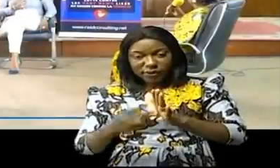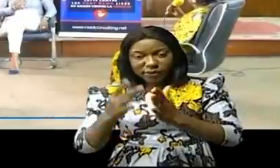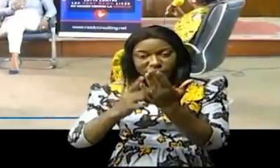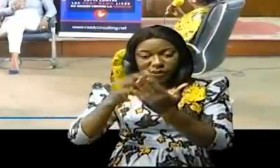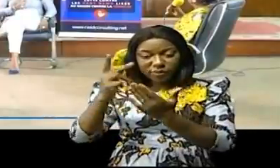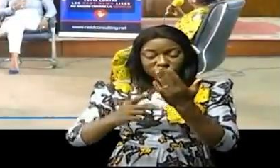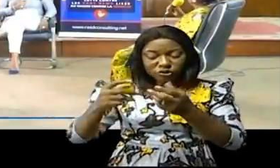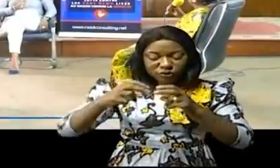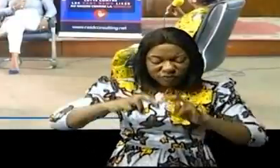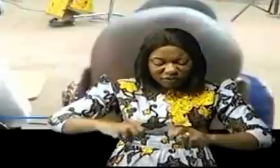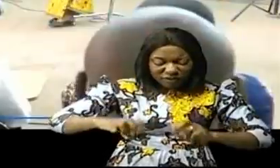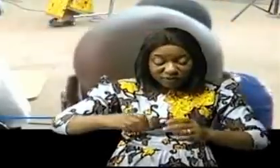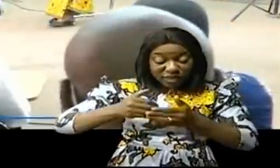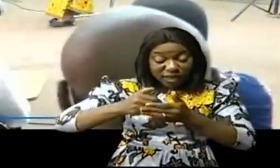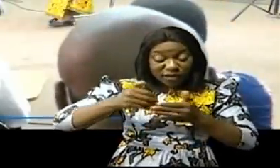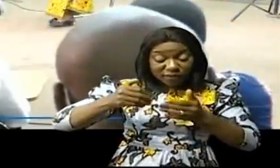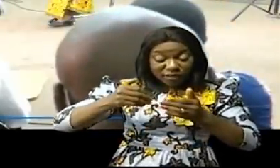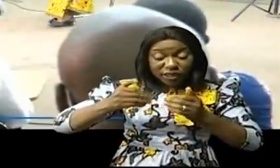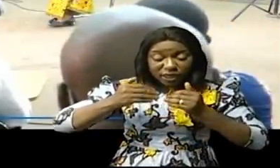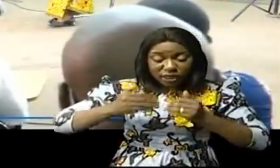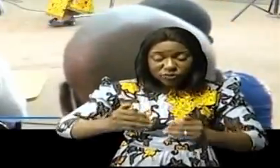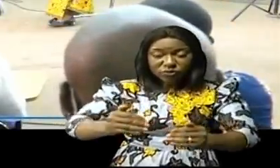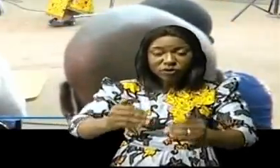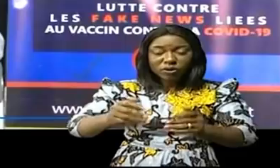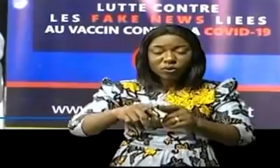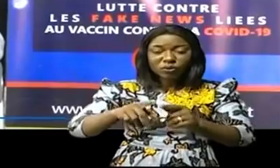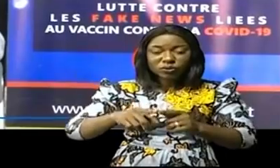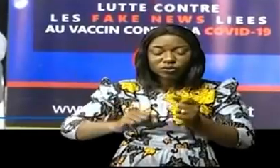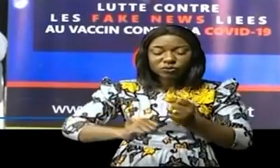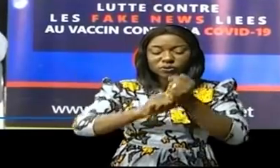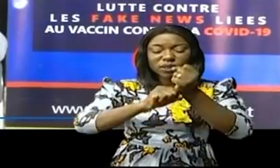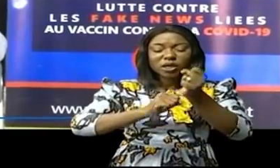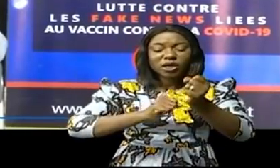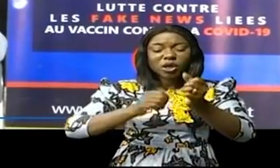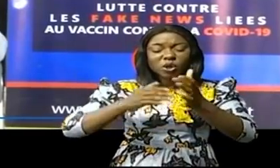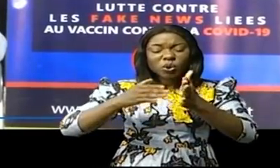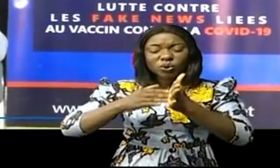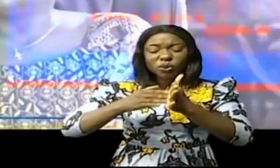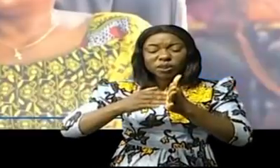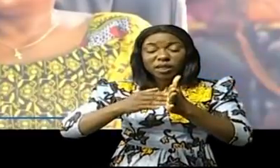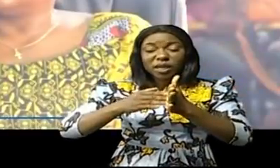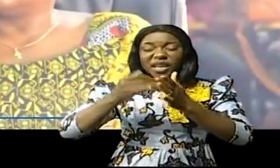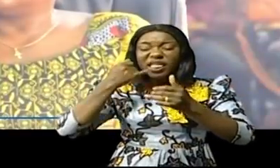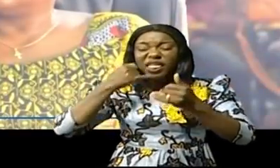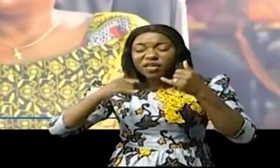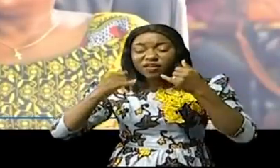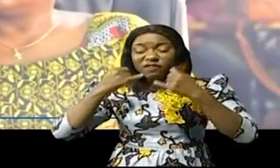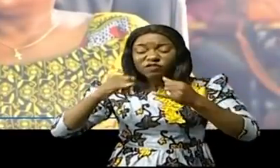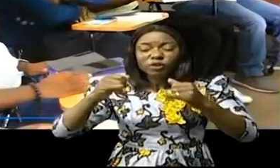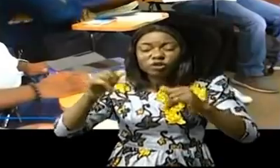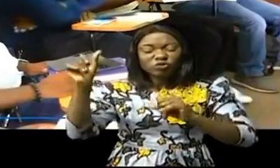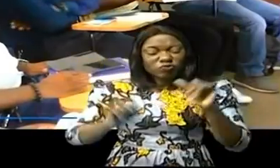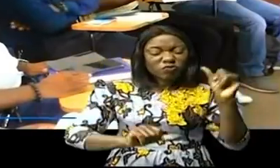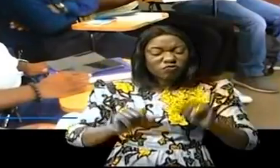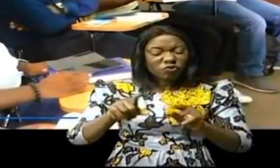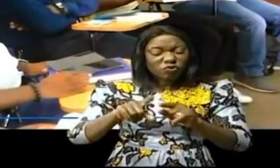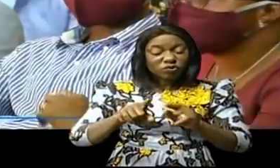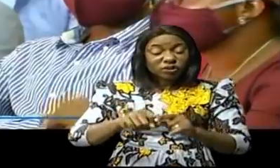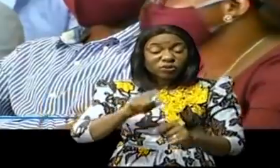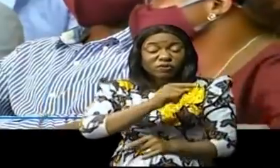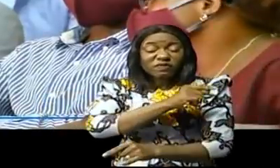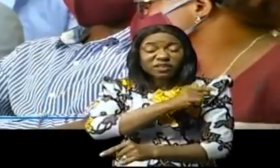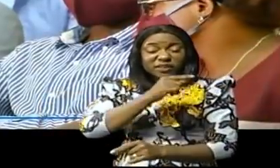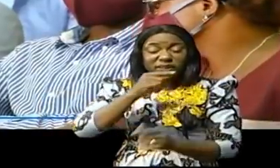vérifié avant de faire suivre soutien à la lutte contre la désinformation liée au vaccin contre la Covid-19. Au